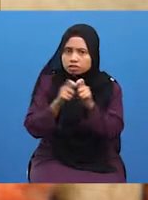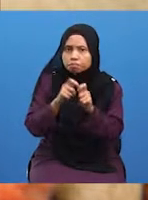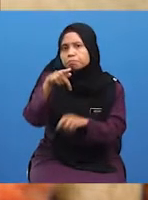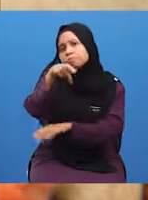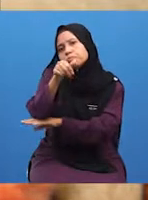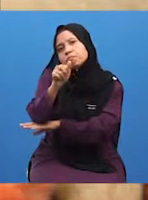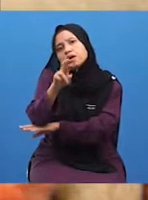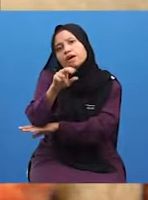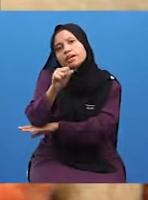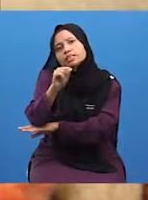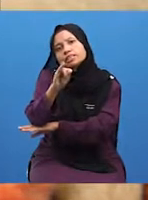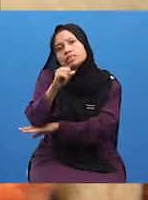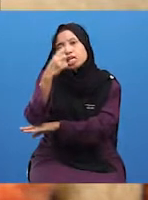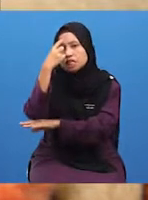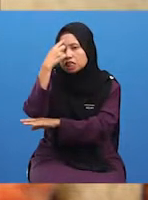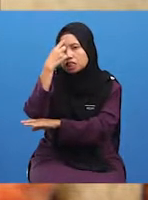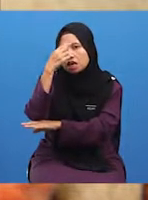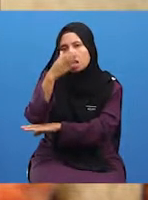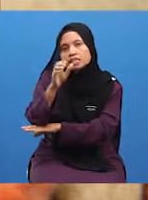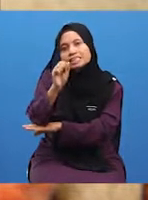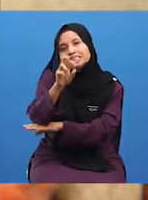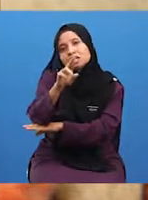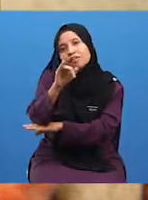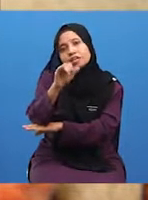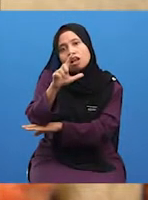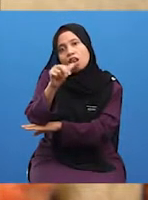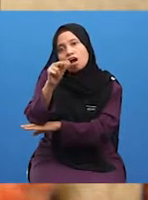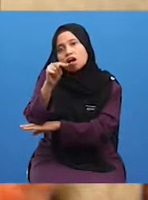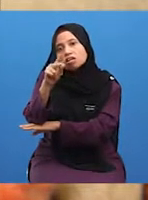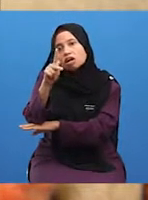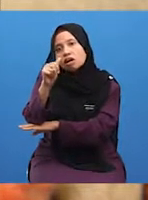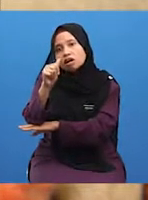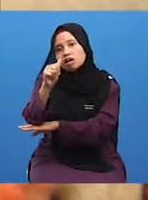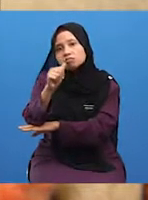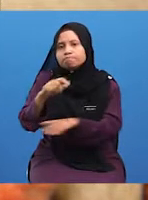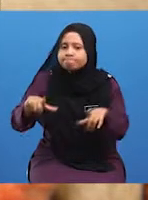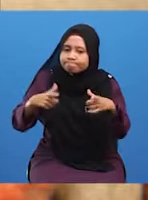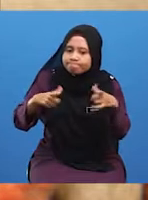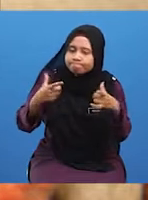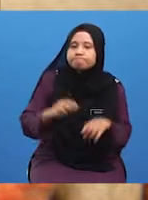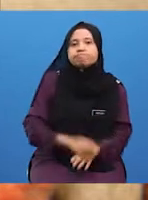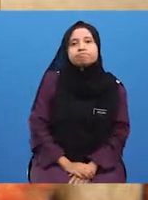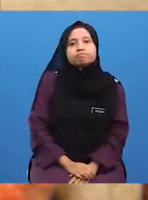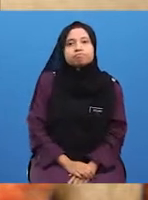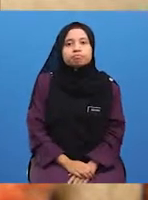Parsi, India, Sri Lanka, Alam Melayu, Indo-Cina dan India.